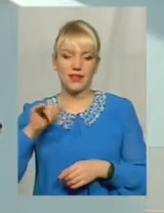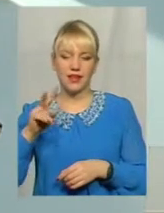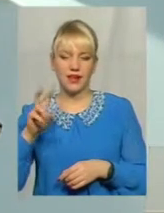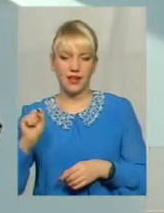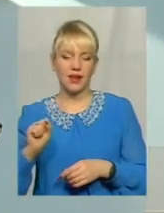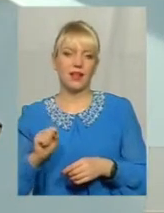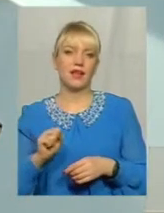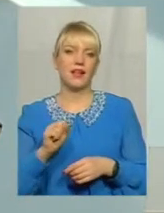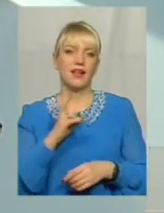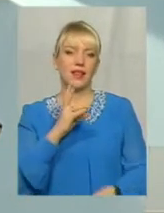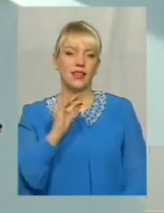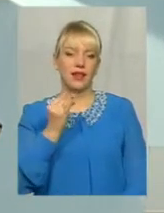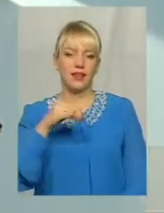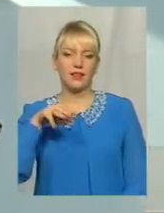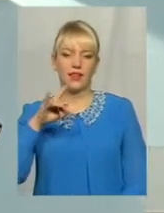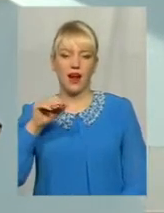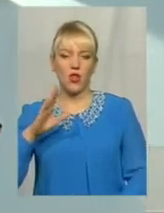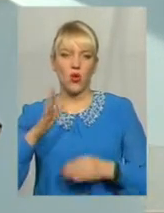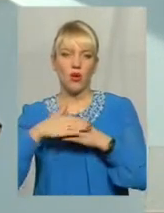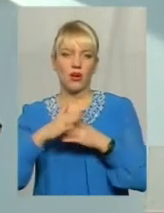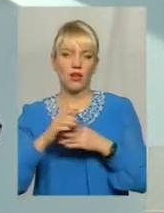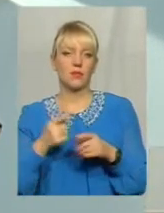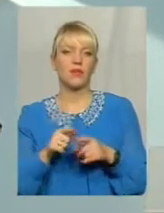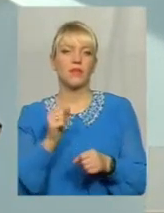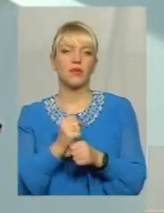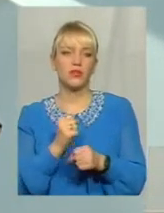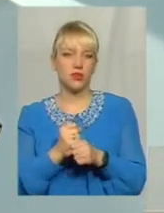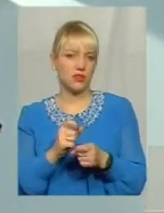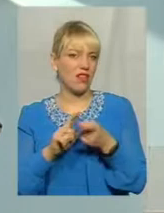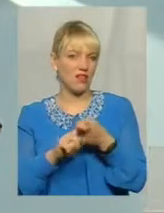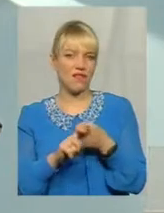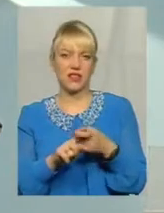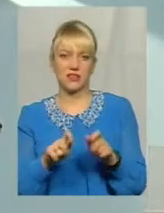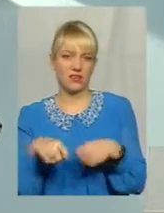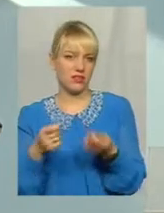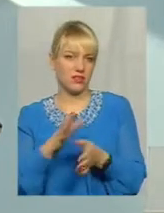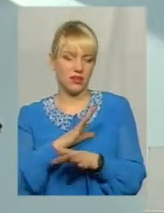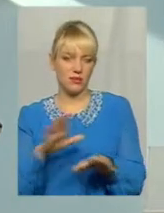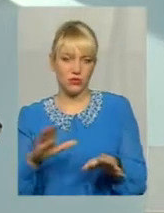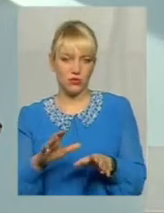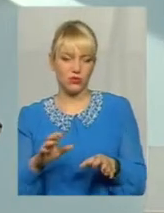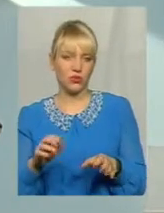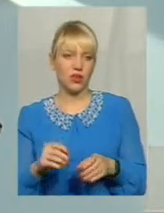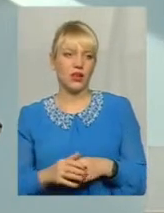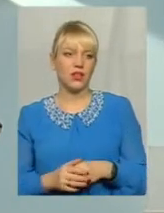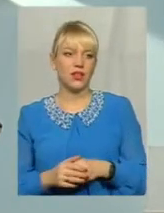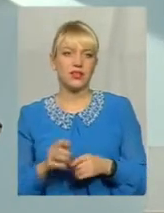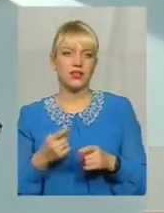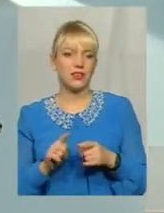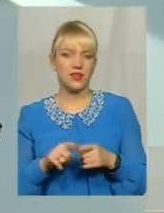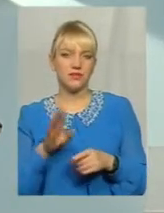вдало була виконана Клапан абсолютно працює Ніякої інфекції ніде не було занесено Ніякого відторгання нічого не відбувалося з пацієнтом